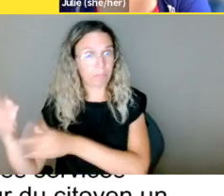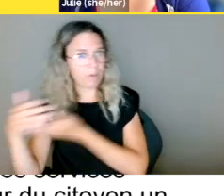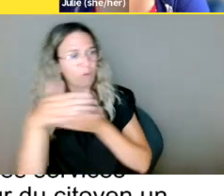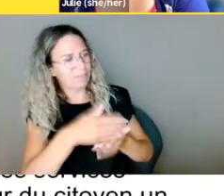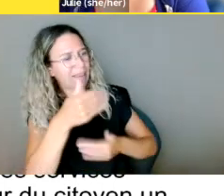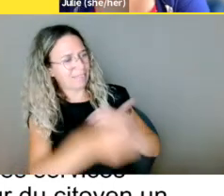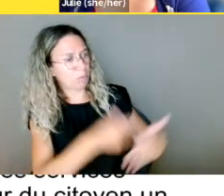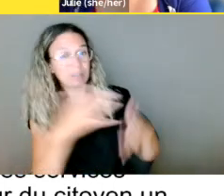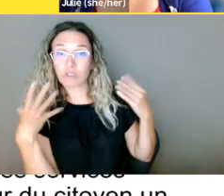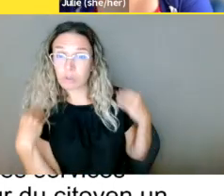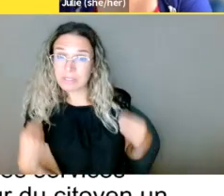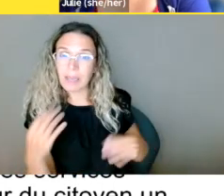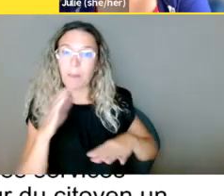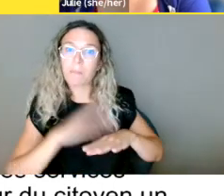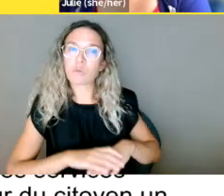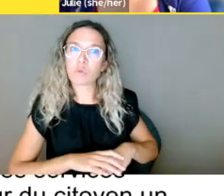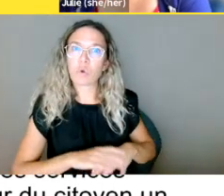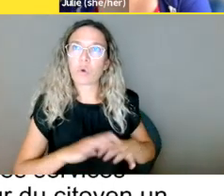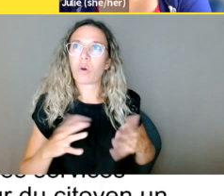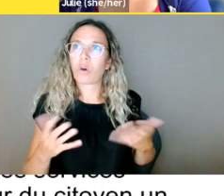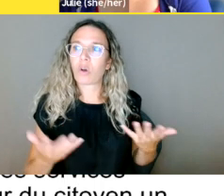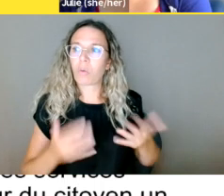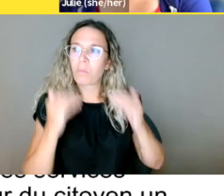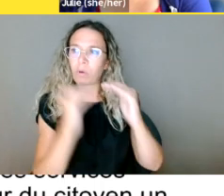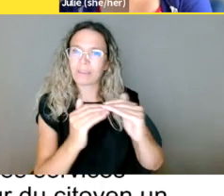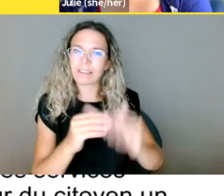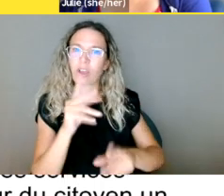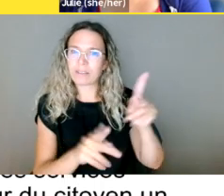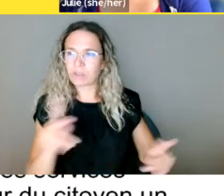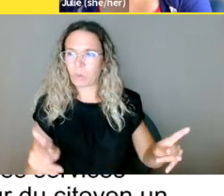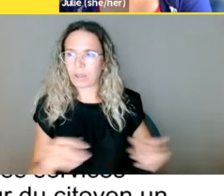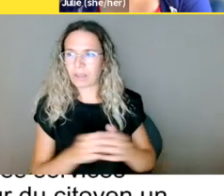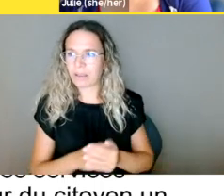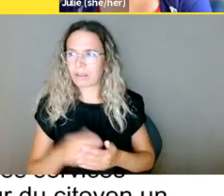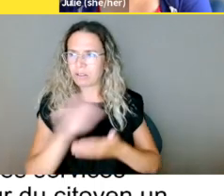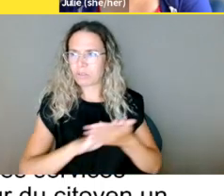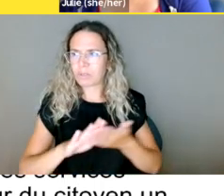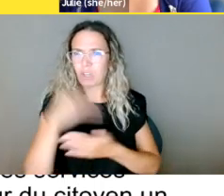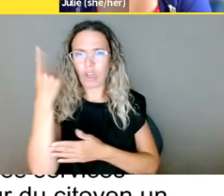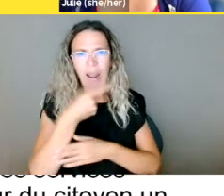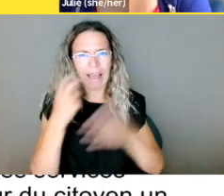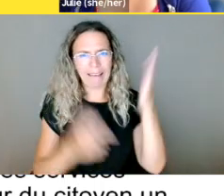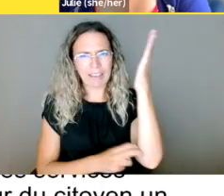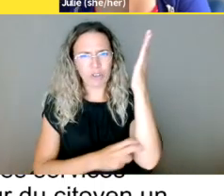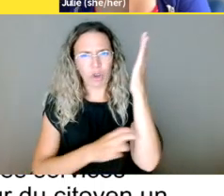Vous pouvez appeler et un agent ou une agente vous aidera dans le processus assez simple